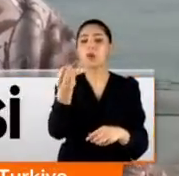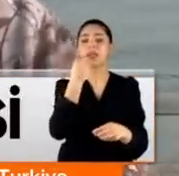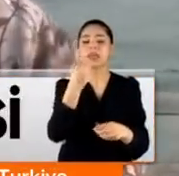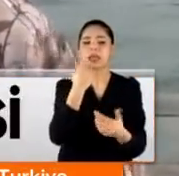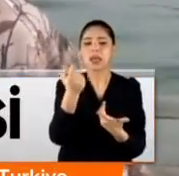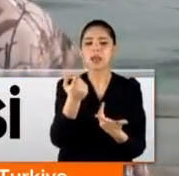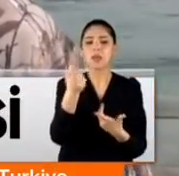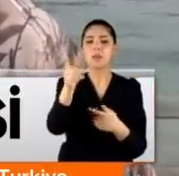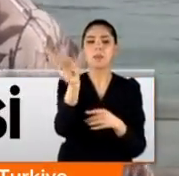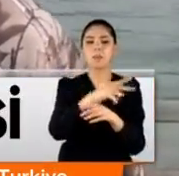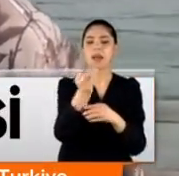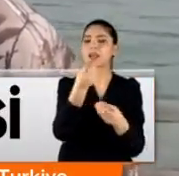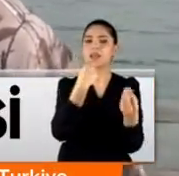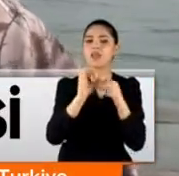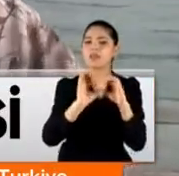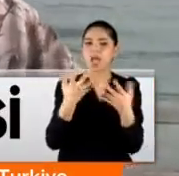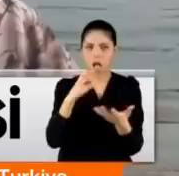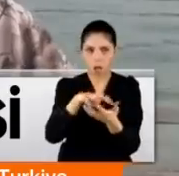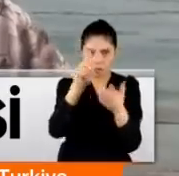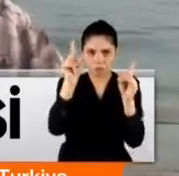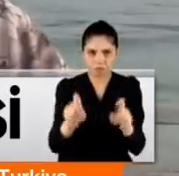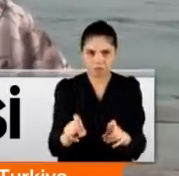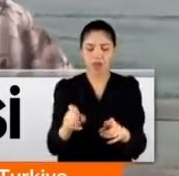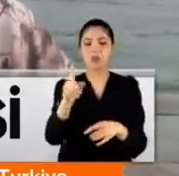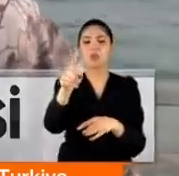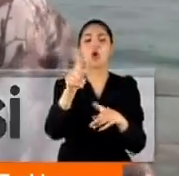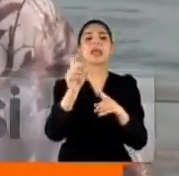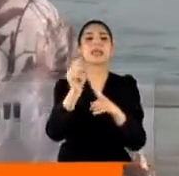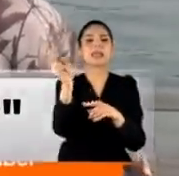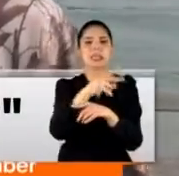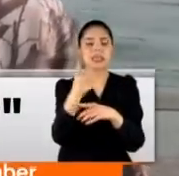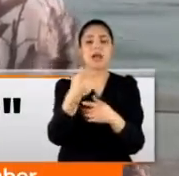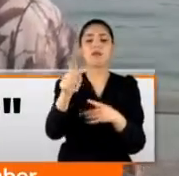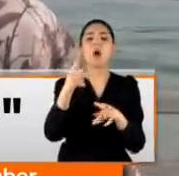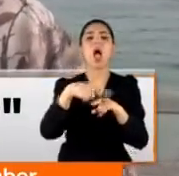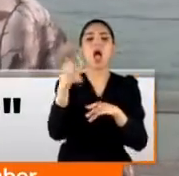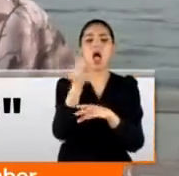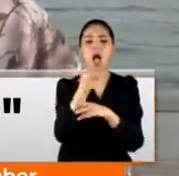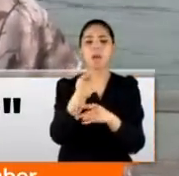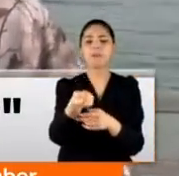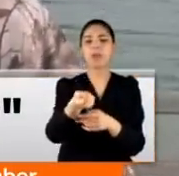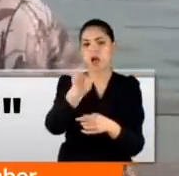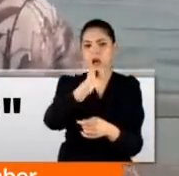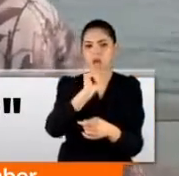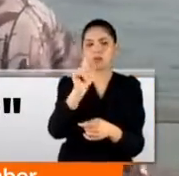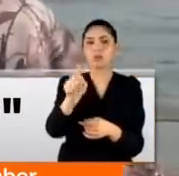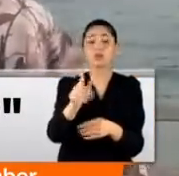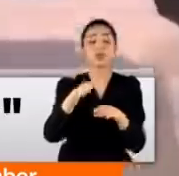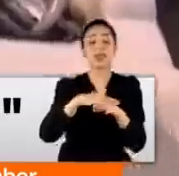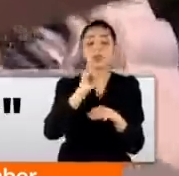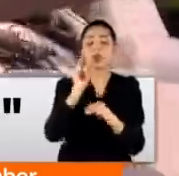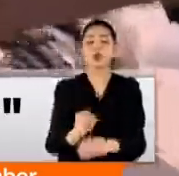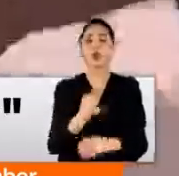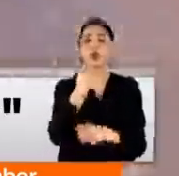o balık neyle beslenecek? Hamburger mi yiyecek? Yediği, ıstavrit, hamsi. Hamsiyi alıyorsun ufaktan. Bu ülkeye yapılmış en büyük